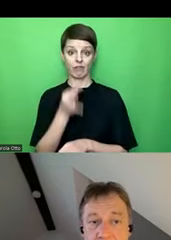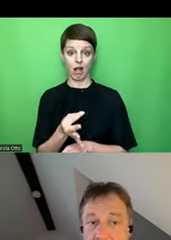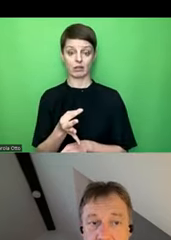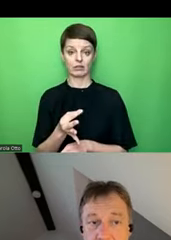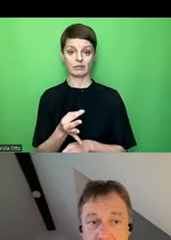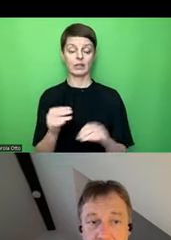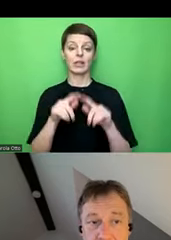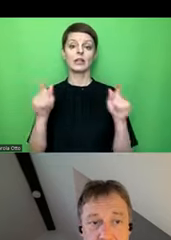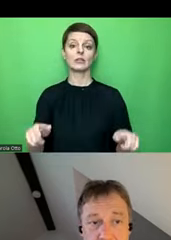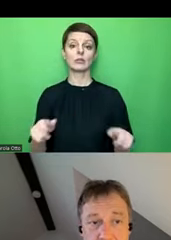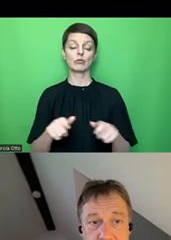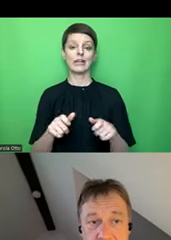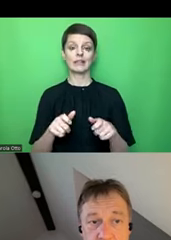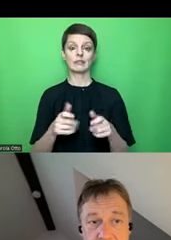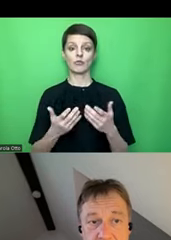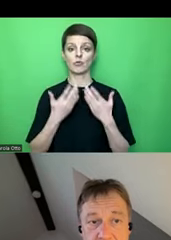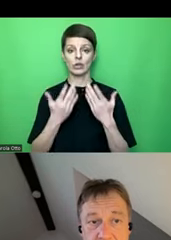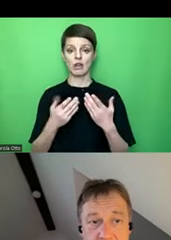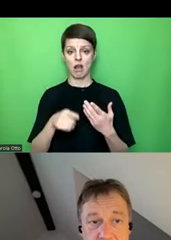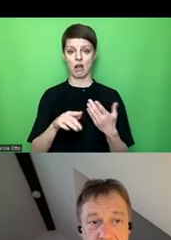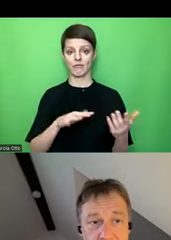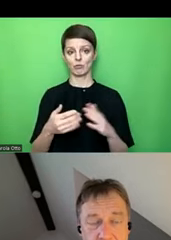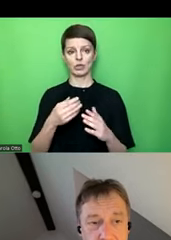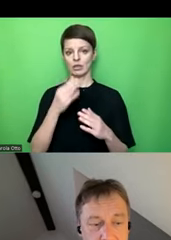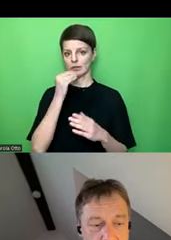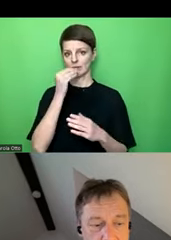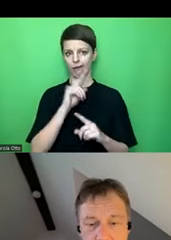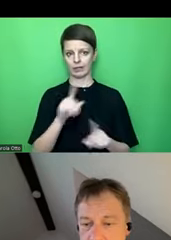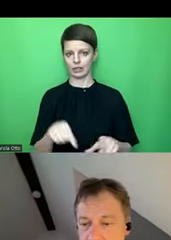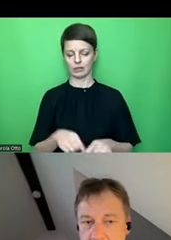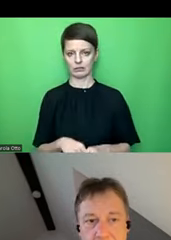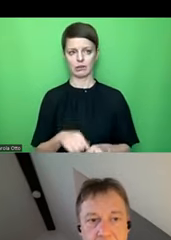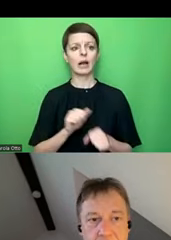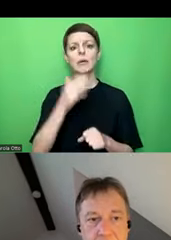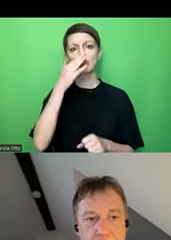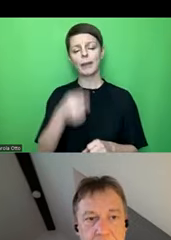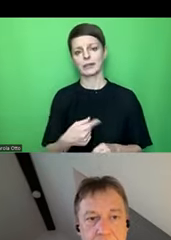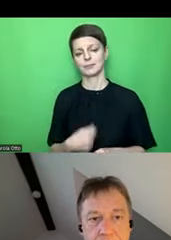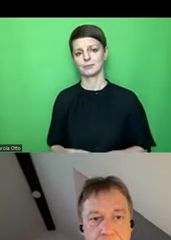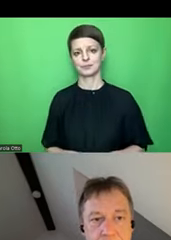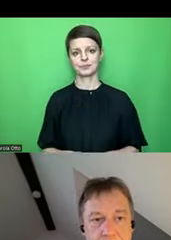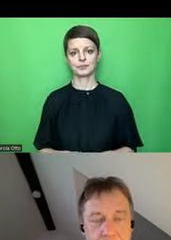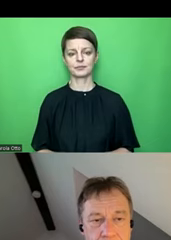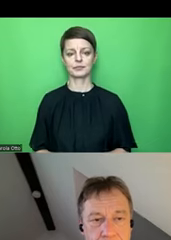Screenreader wird das vermutlich nicht ansagen, also ich kann das mal probieren, ich mache den Screenreader ein,